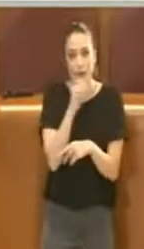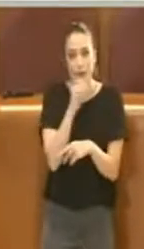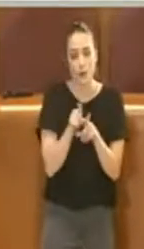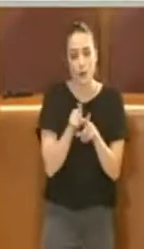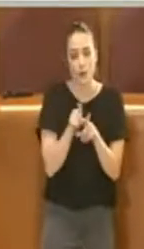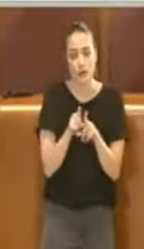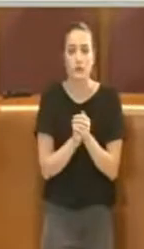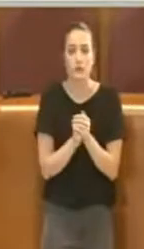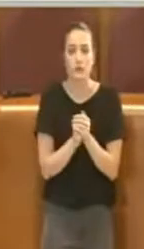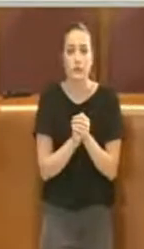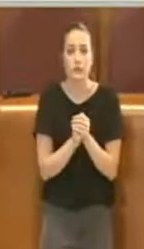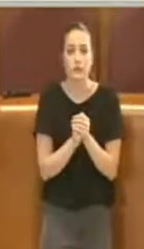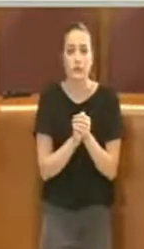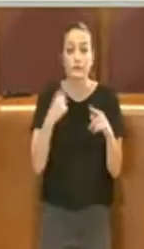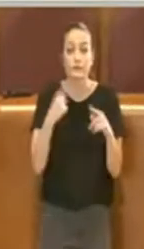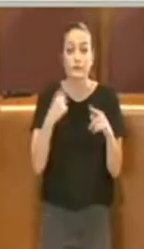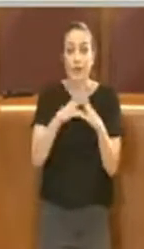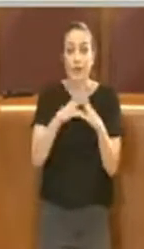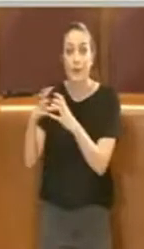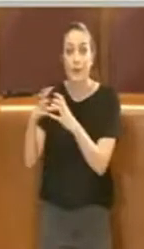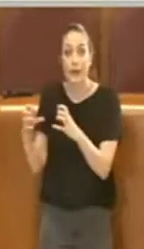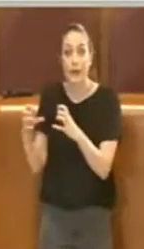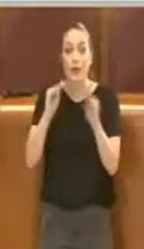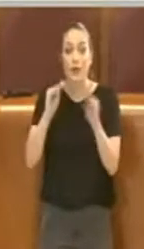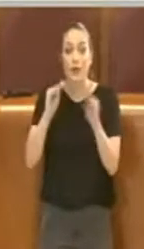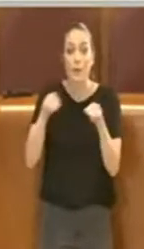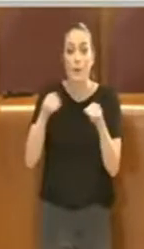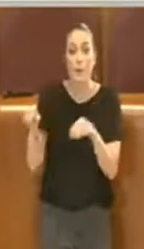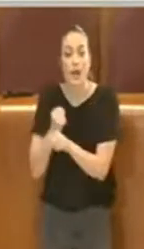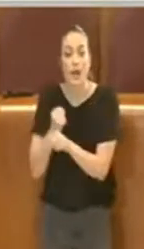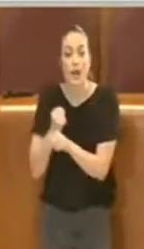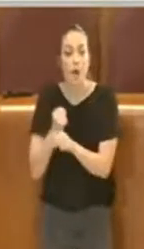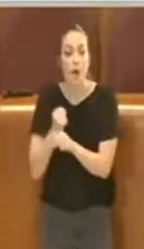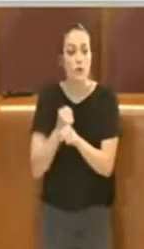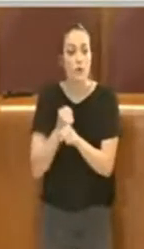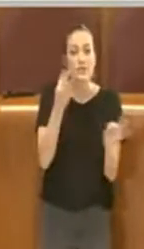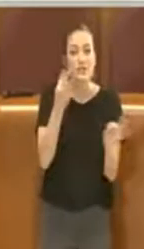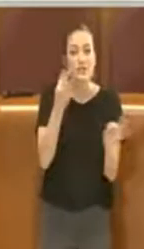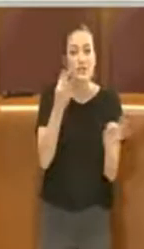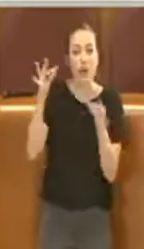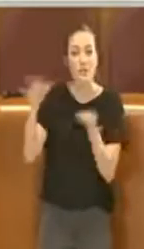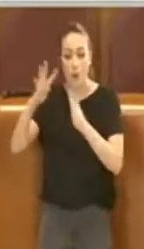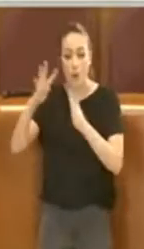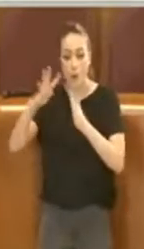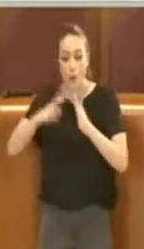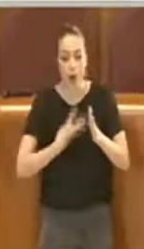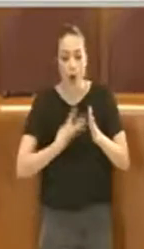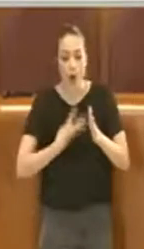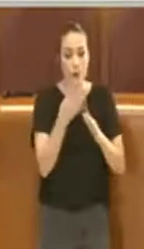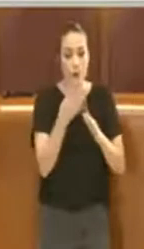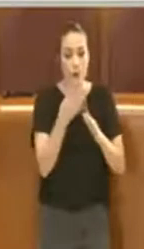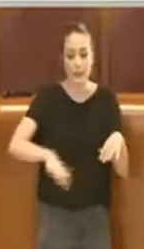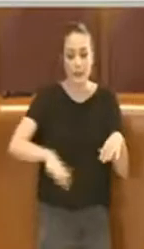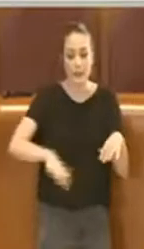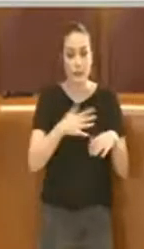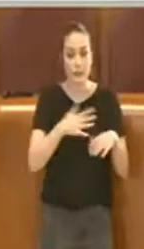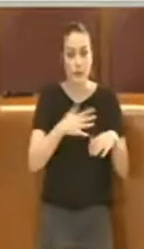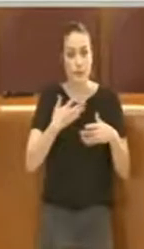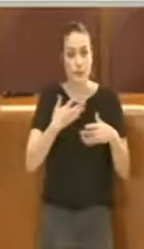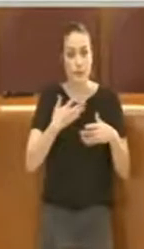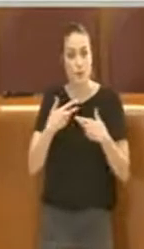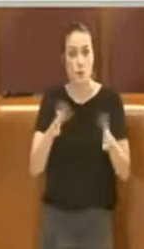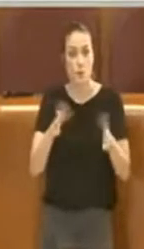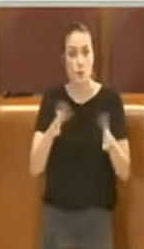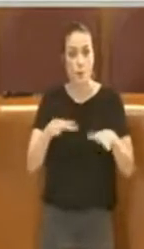queste imprese, questi posti di lavoro non si potevano salvare con quattro mesi di concessioni di suolo pubblico e con